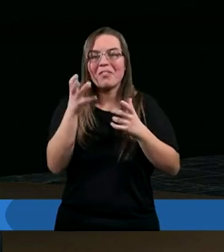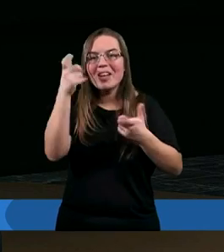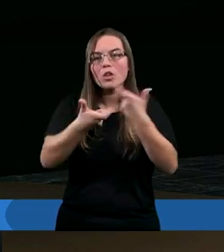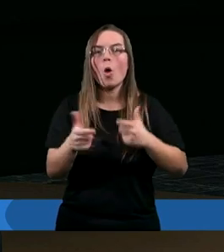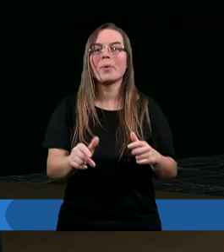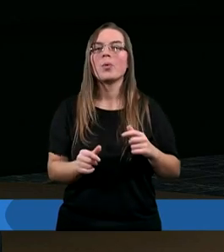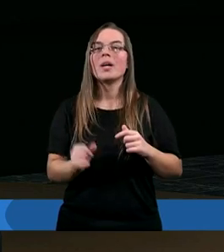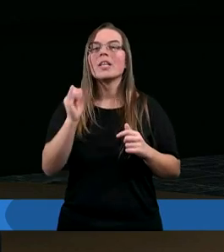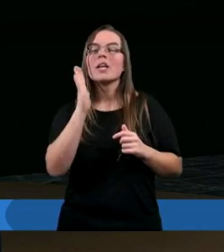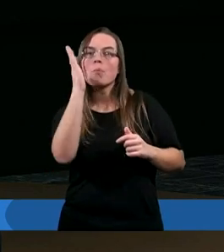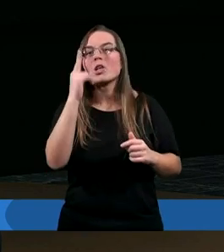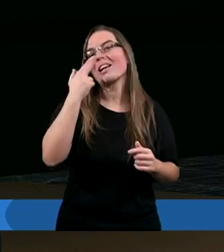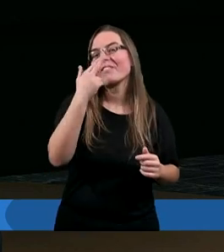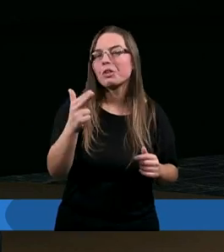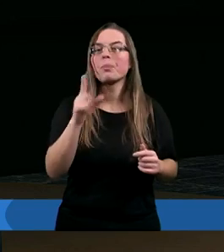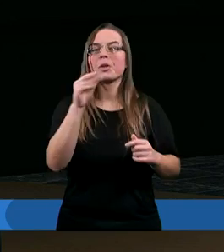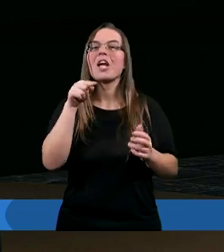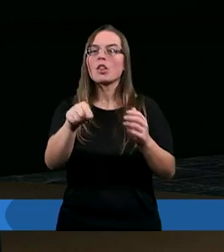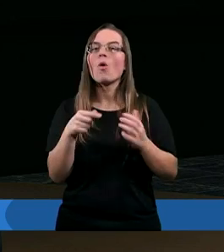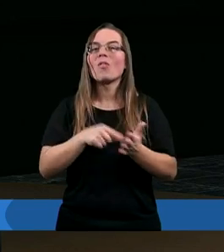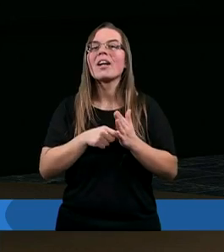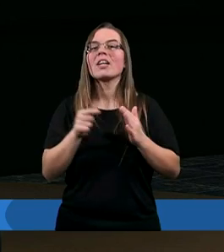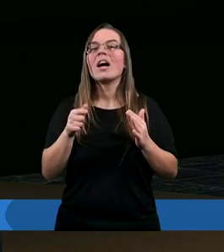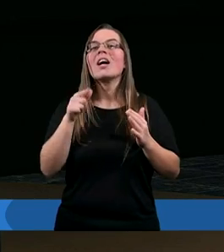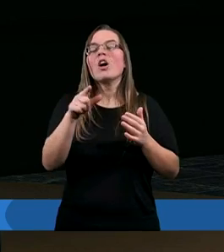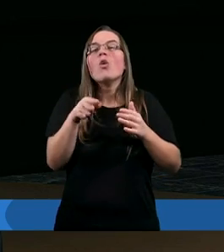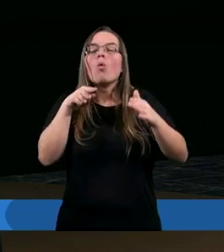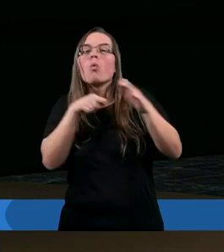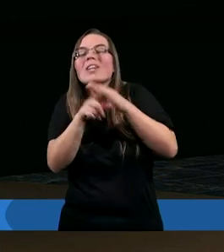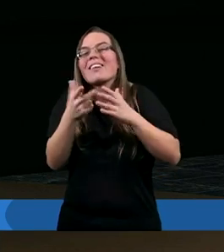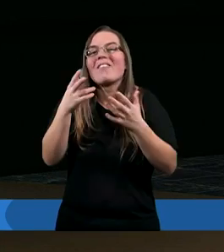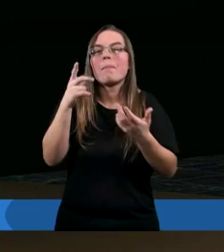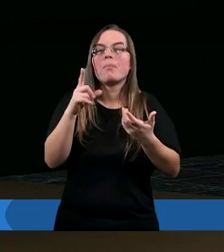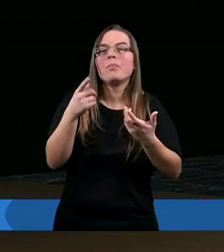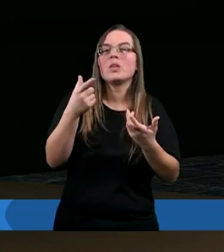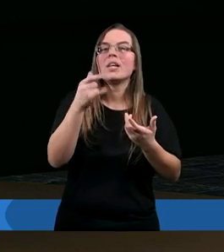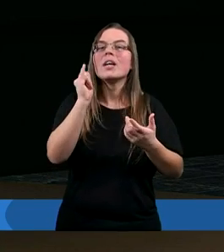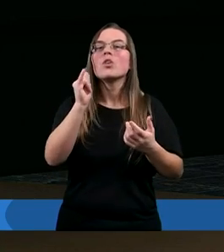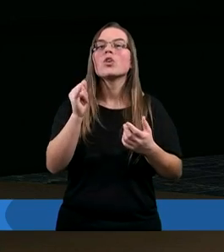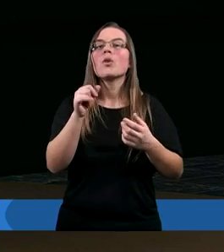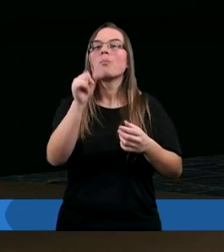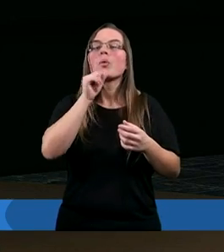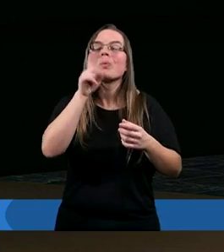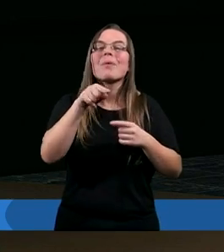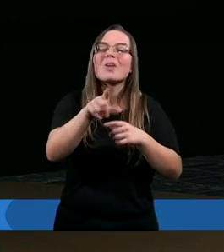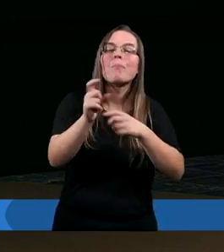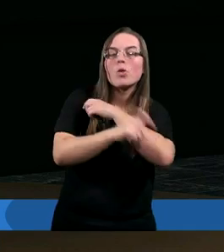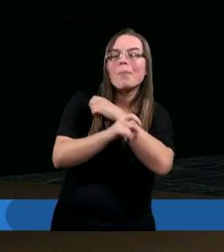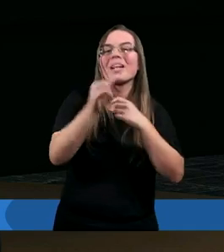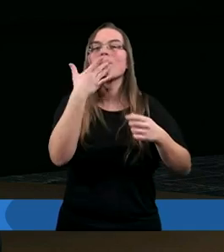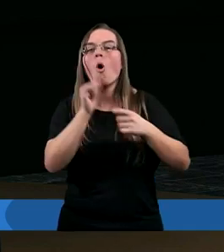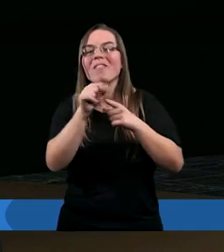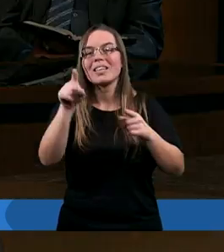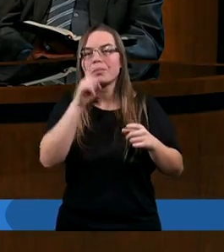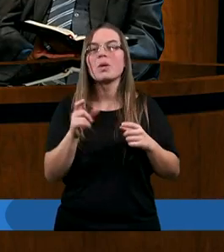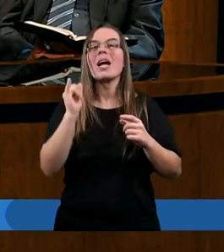później widzimy, że to zmierza w te niewłaściwe tory. To jego właśnie wystąpienie i mowa. No